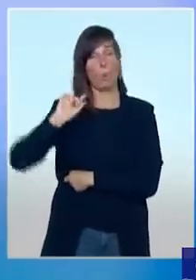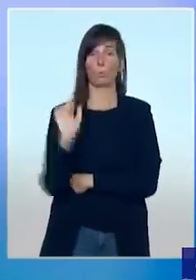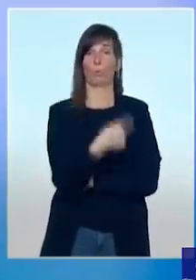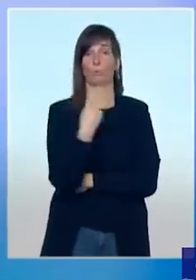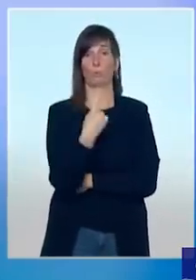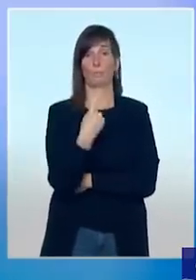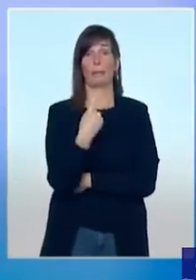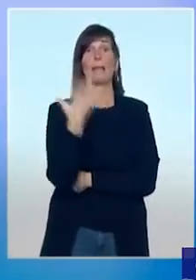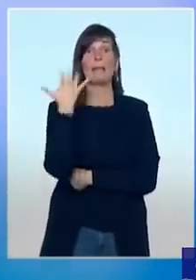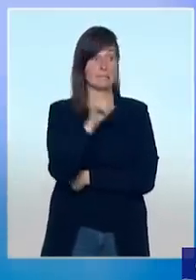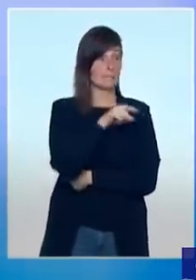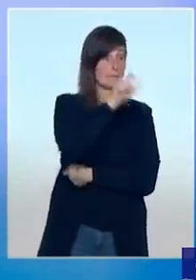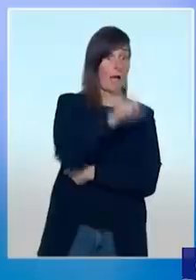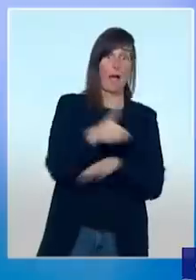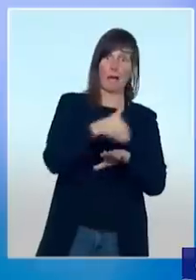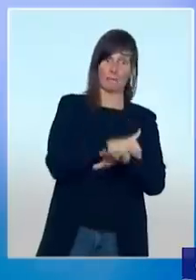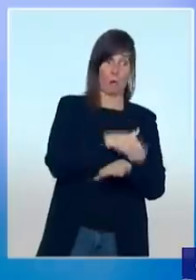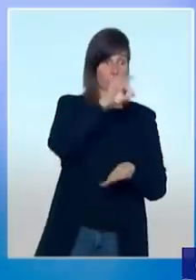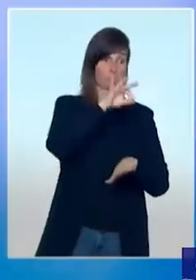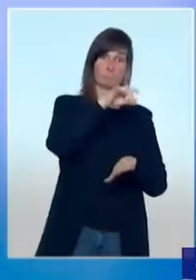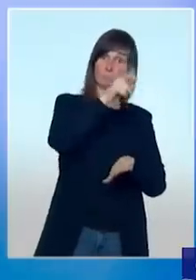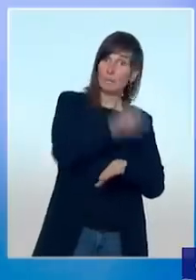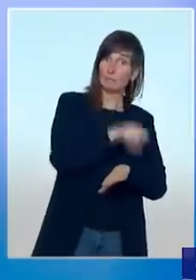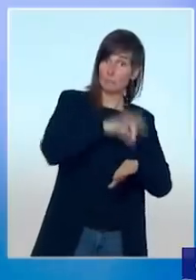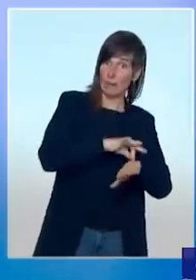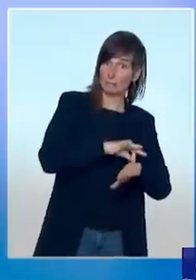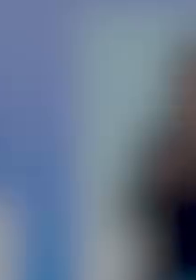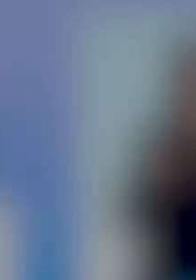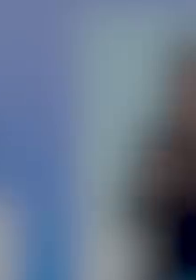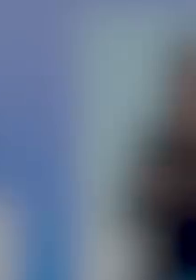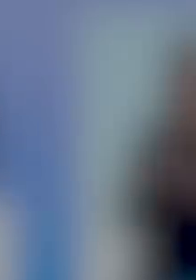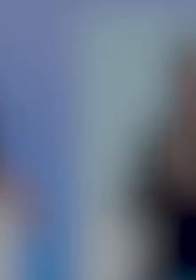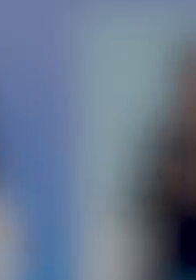la classe, et de fermeture de la classe au bout de trois cas positifs.